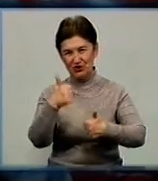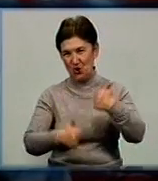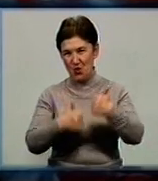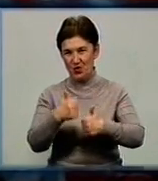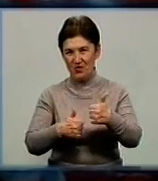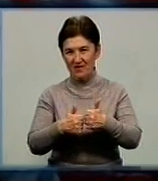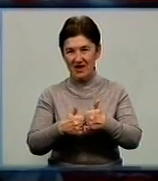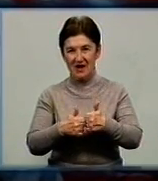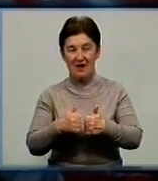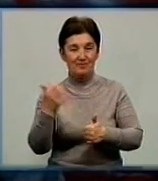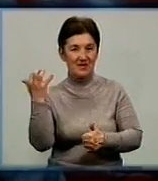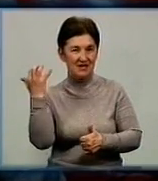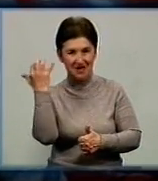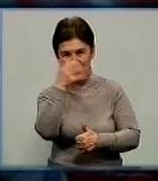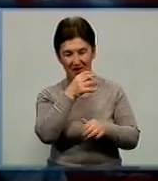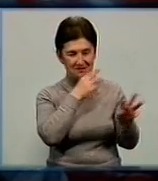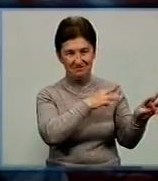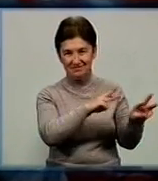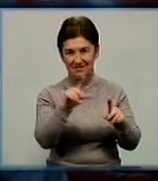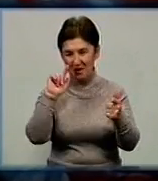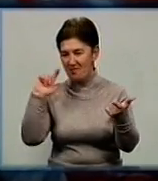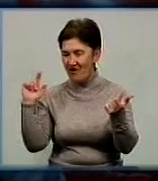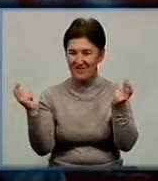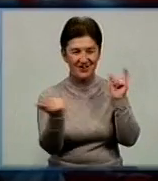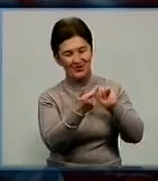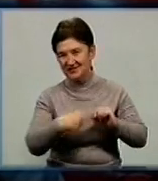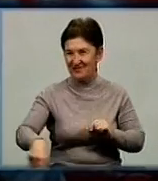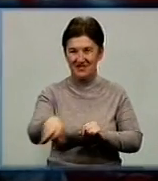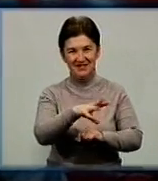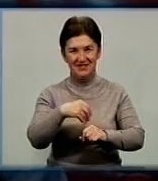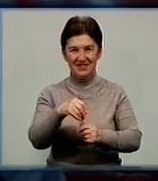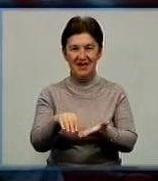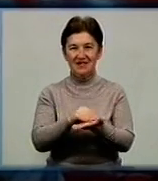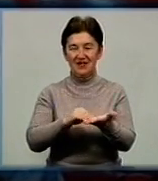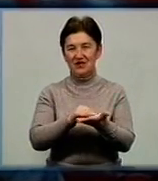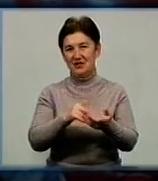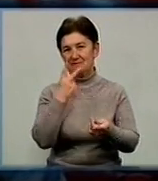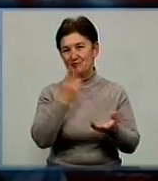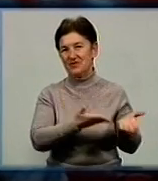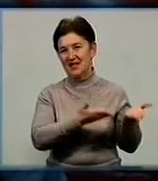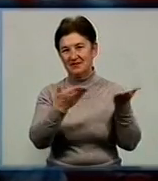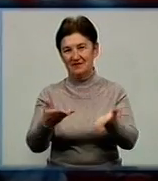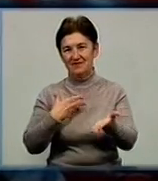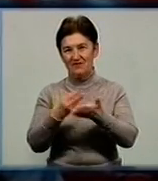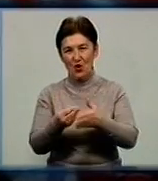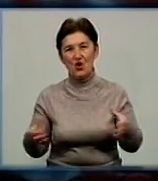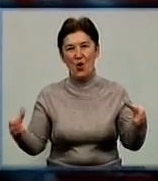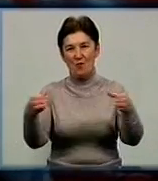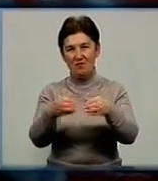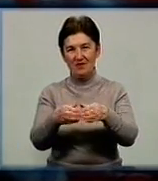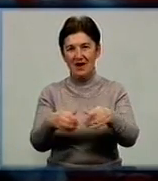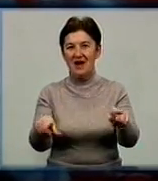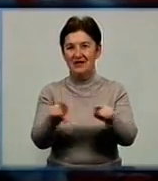сліпих прослуховуваннях до юнака повернулися усі тренери, і кожен з них запрошував Владислава до себе в команду. Однак